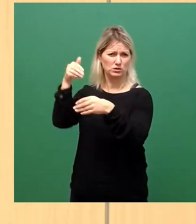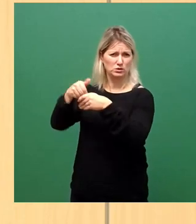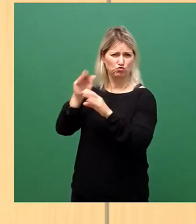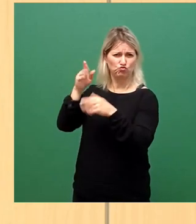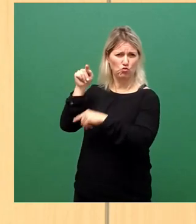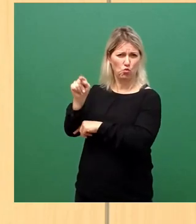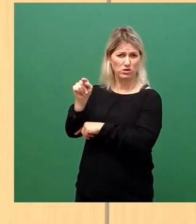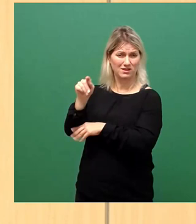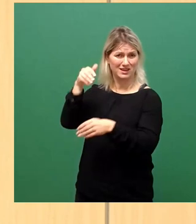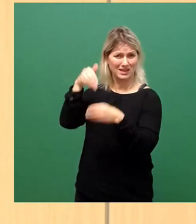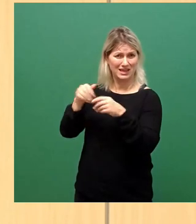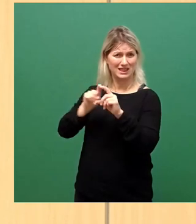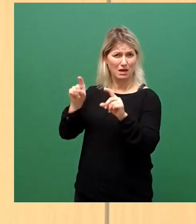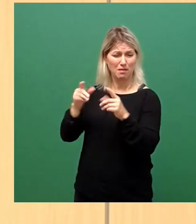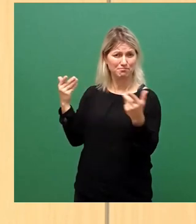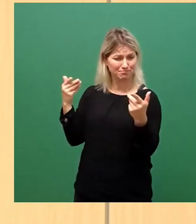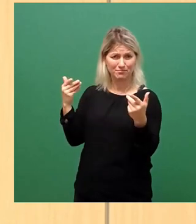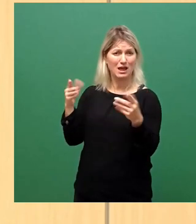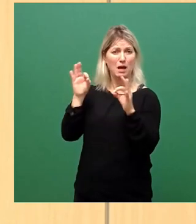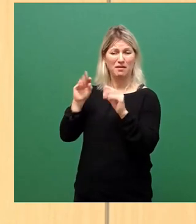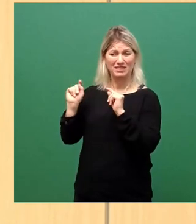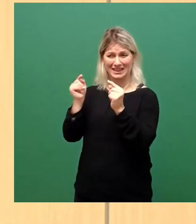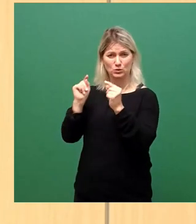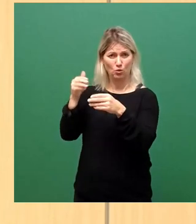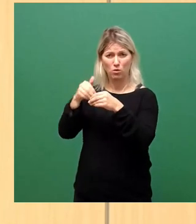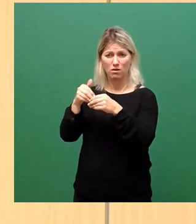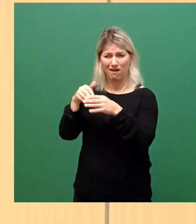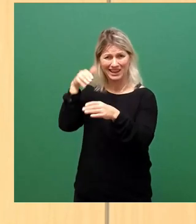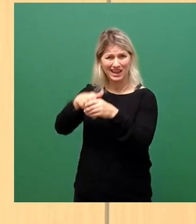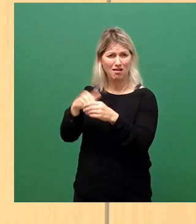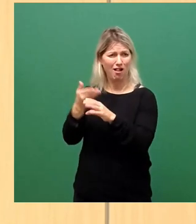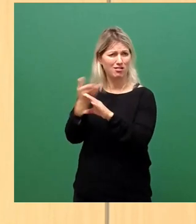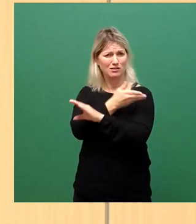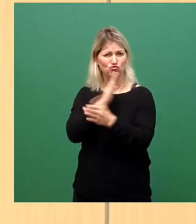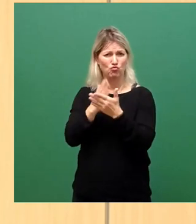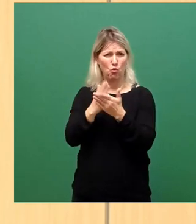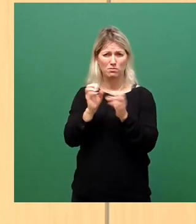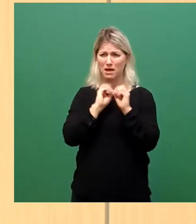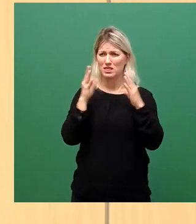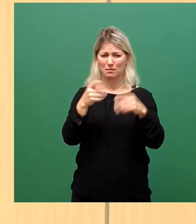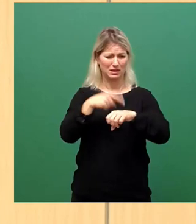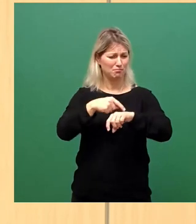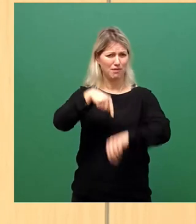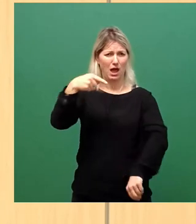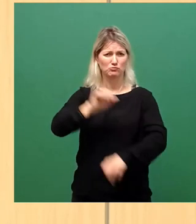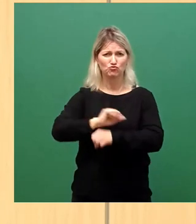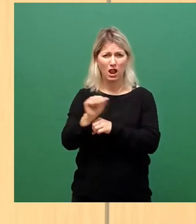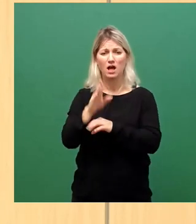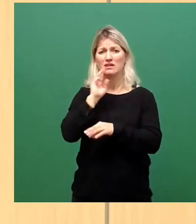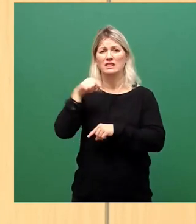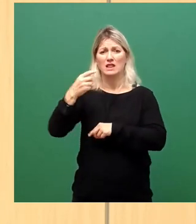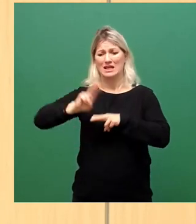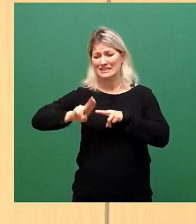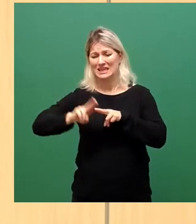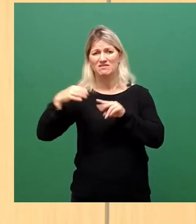Inhalt zum Zeitpunkt der Diskussion bereits wieder überholt. Das Pandemiegeschehen war schneller. Es wurde versucht nachzuarbeiten. Es wurde wieder vertagt.